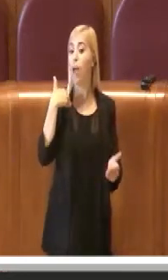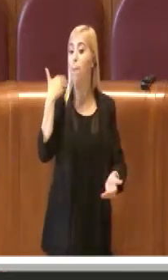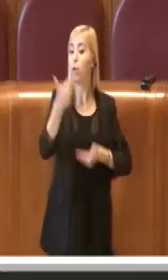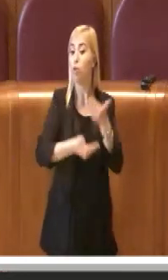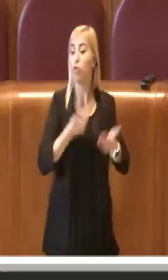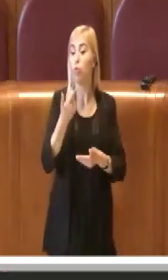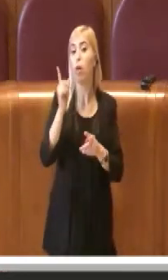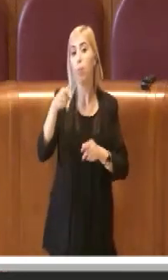Presidente.